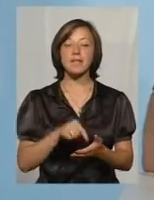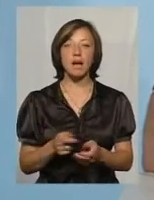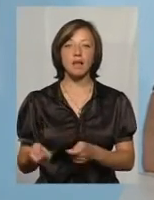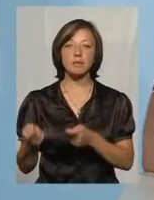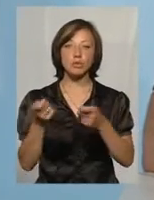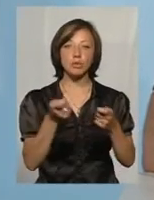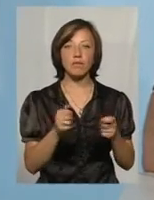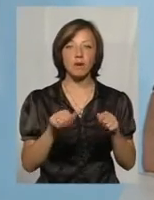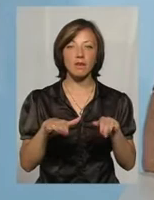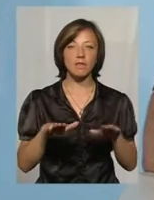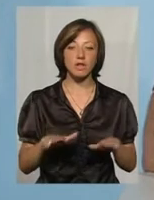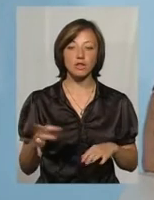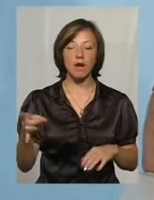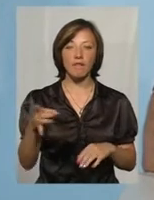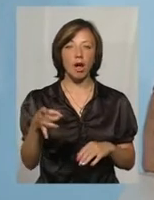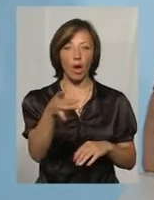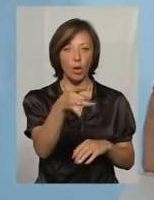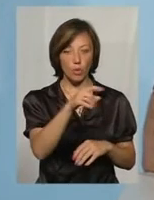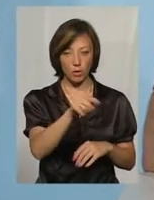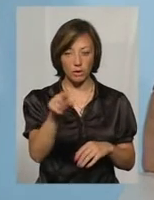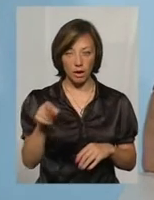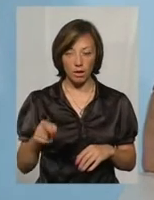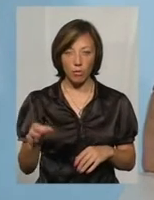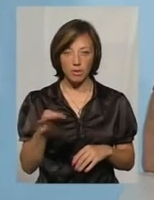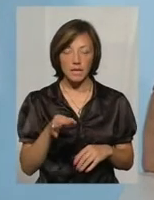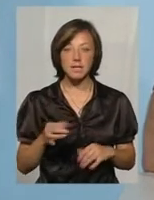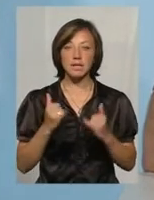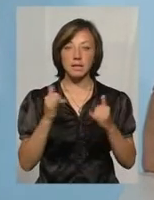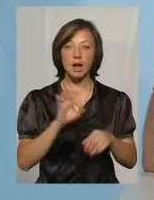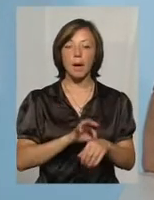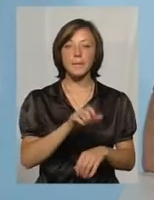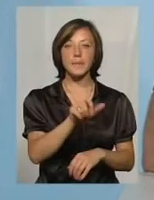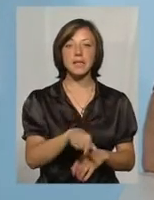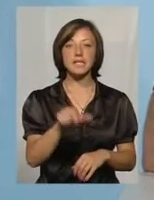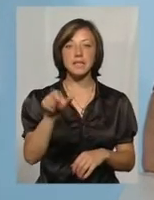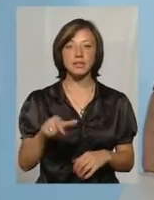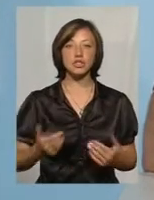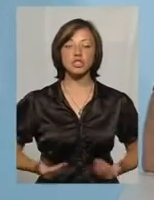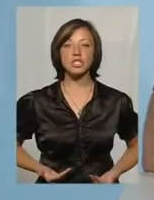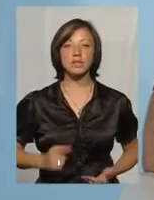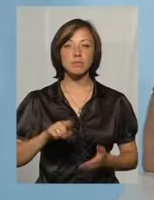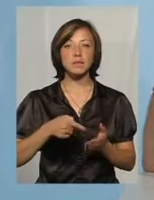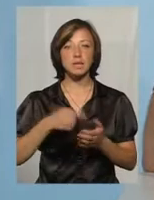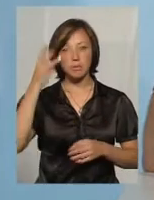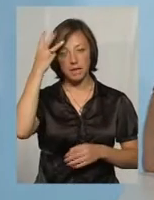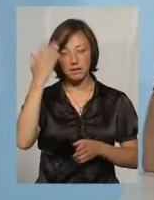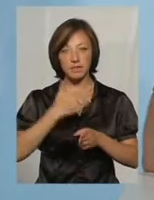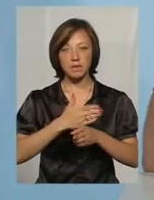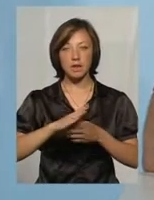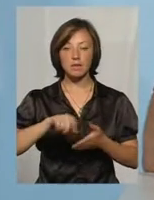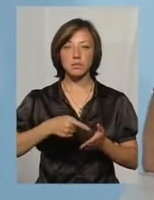в районах області. Для пацієнтів, жителів міста Хмельницька, виділяється